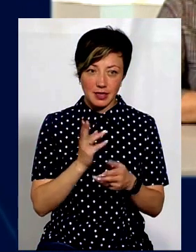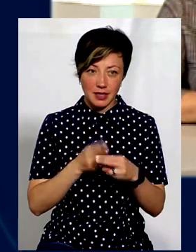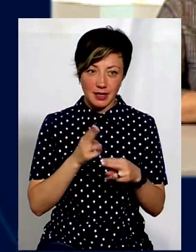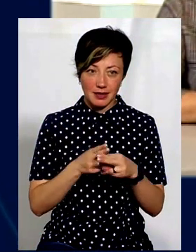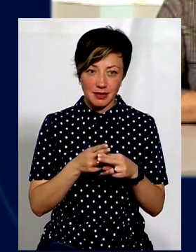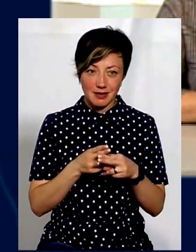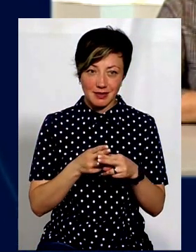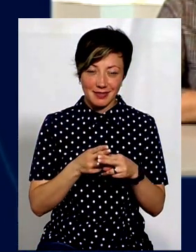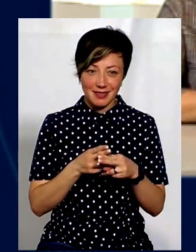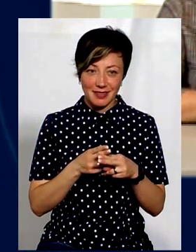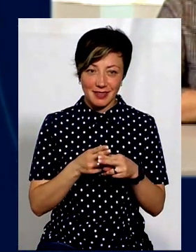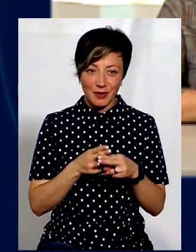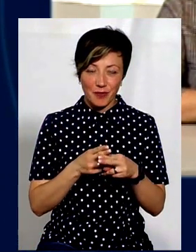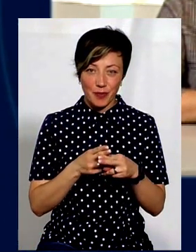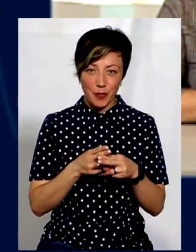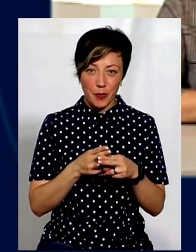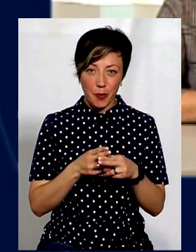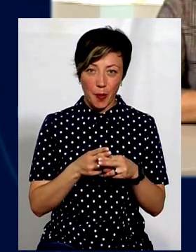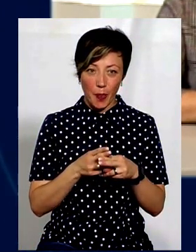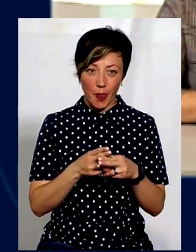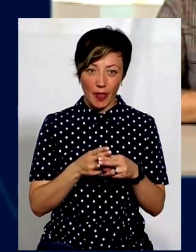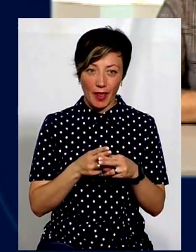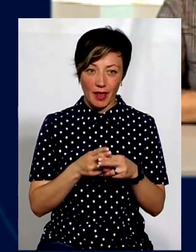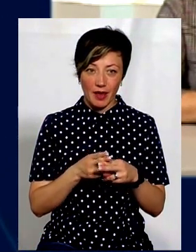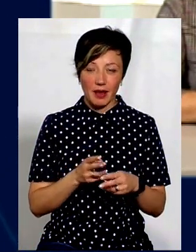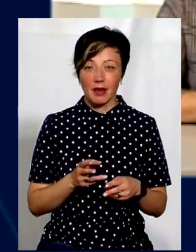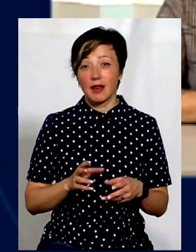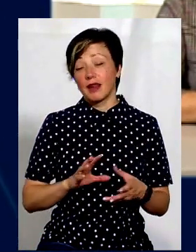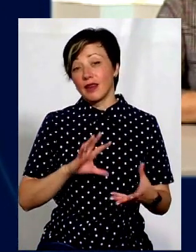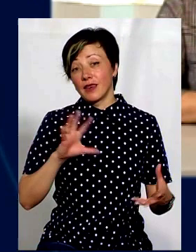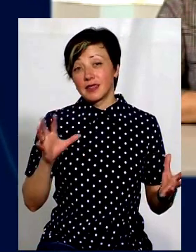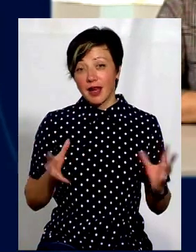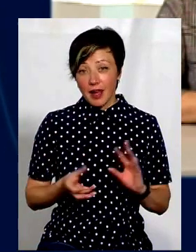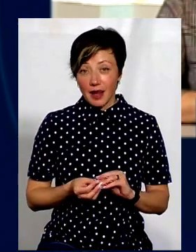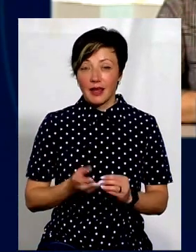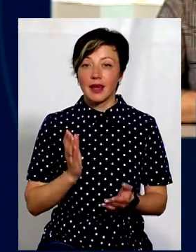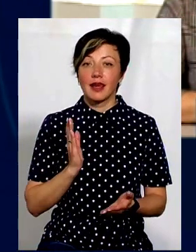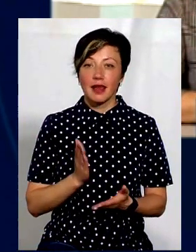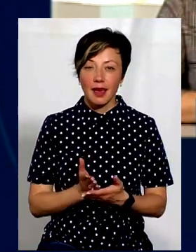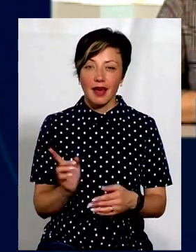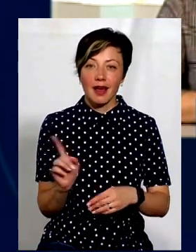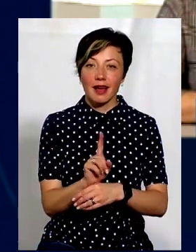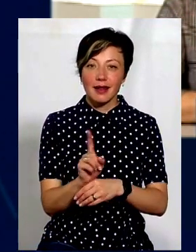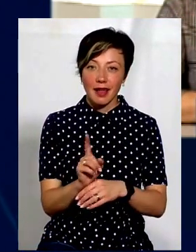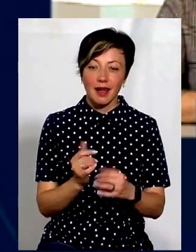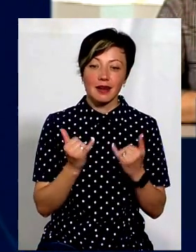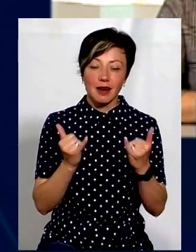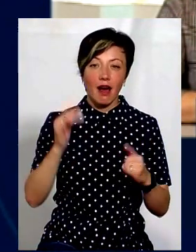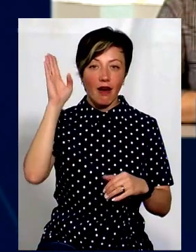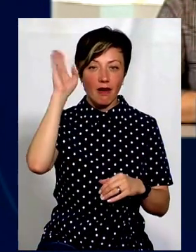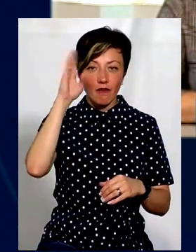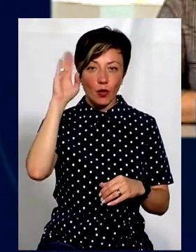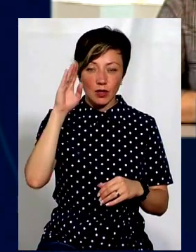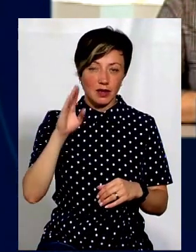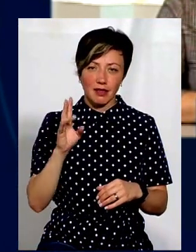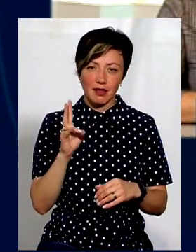заліжо, так? Ну, взагалі, є, в принципі, критерії для води. Вони